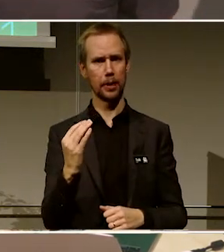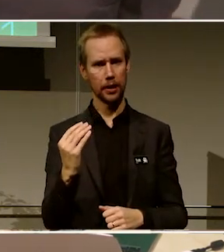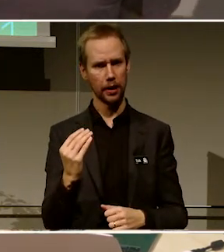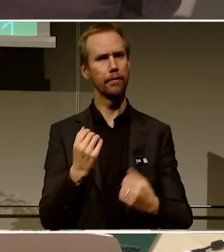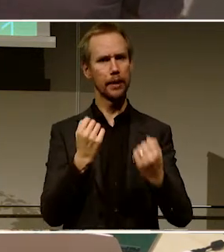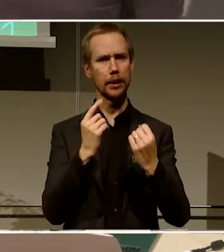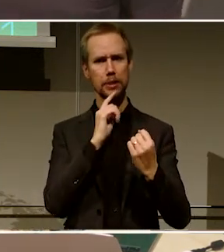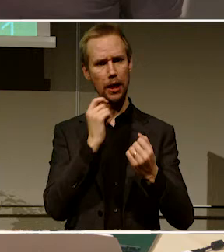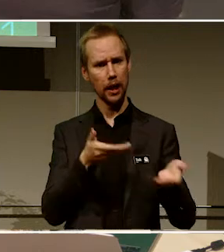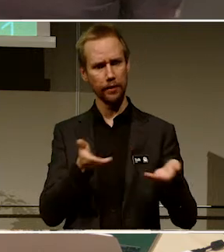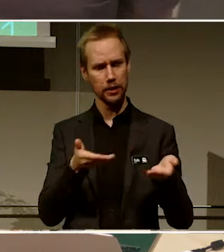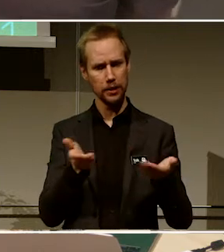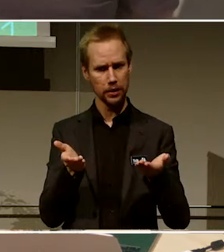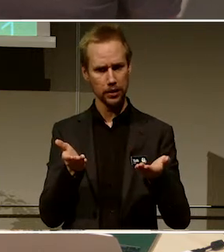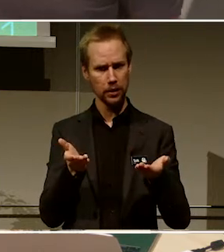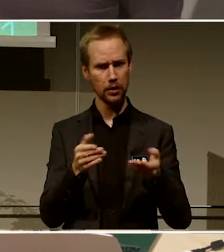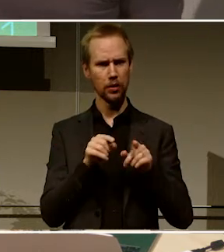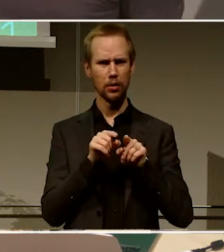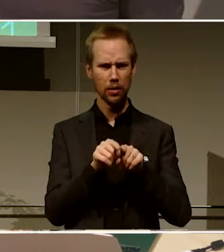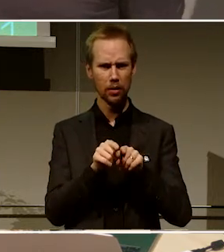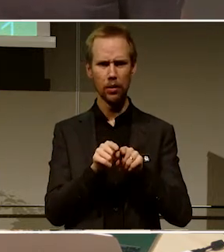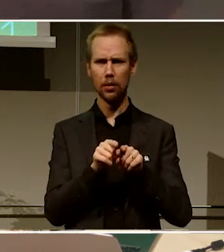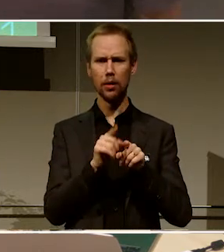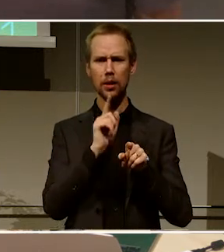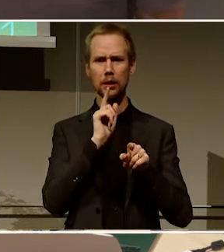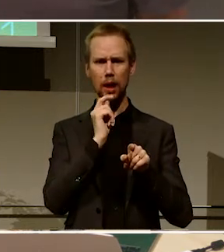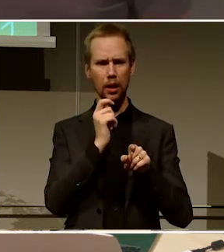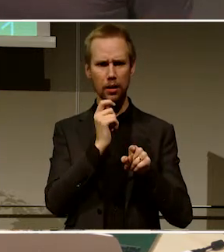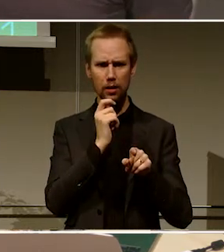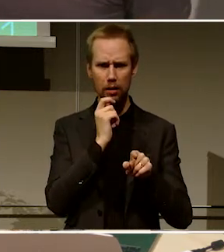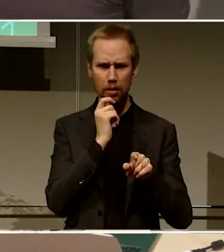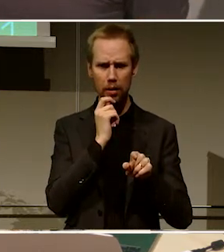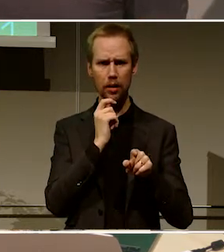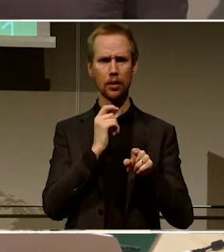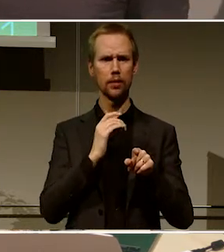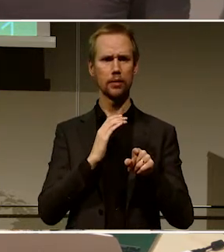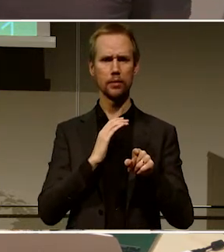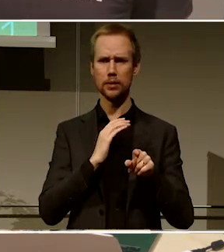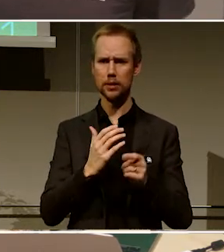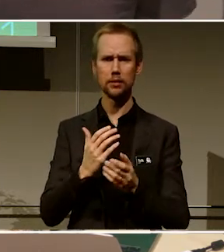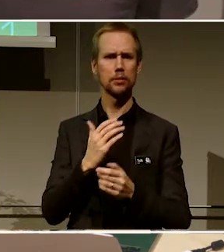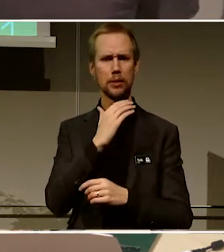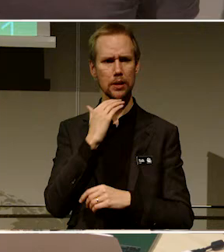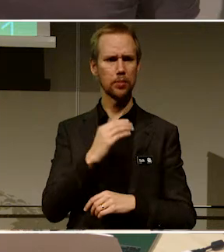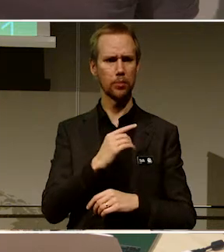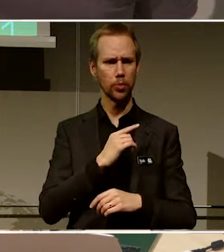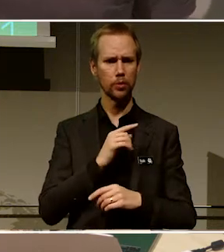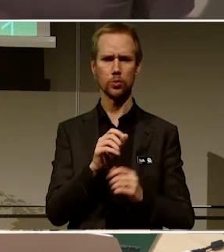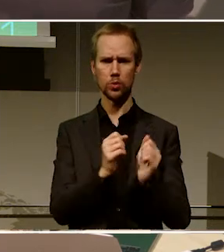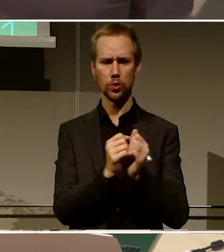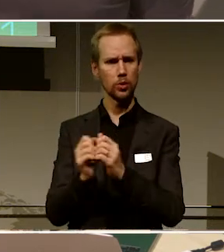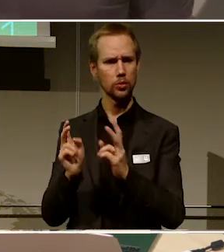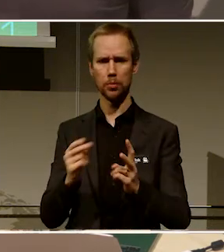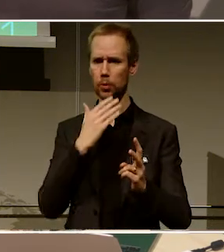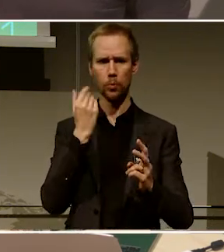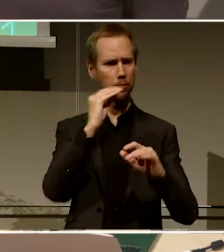Och de källorna som är så att säga underrepresenterade är allt sånt som inte riktigt finns digitaliserat bland annat för att det inte finns på Wikipedia Så människor